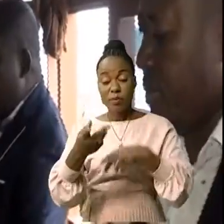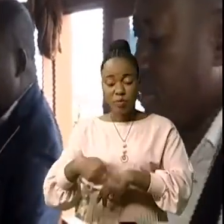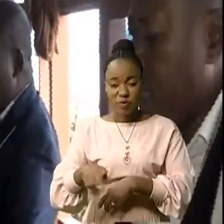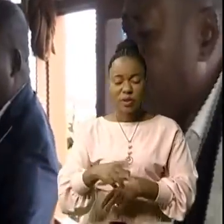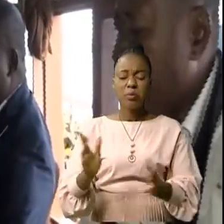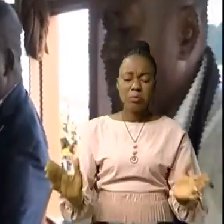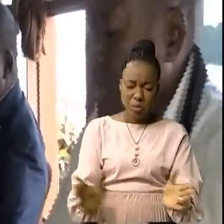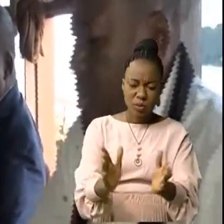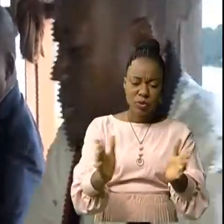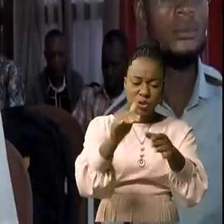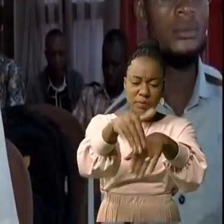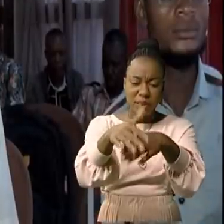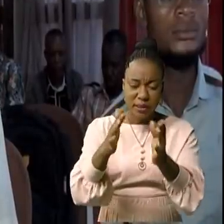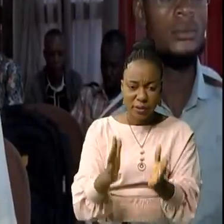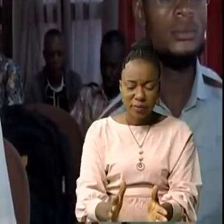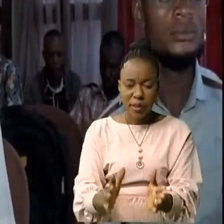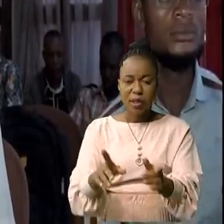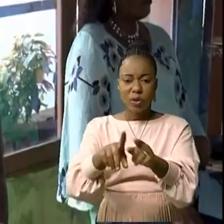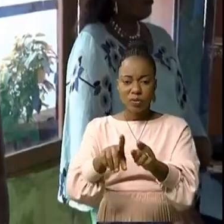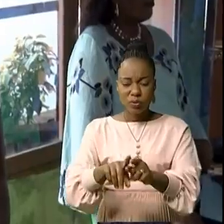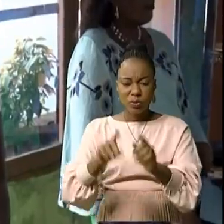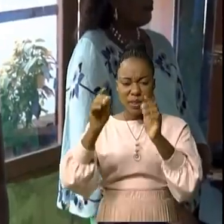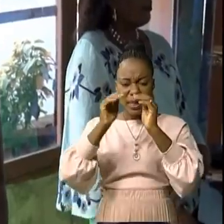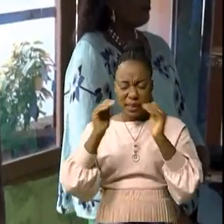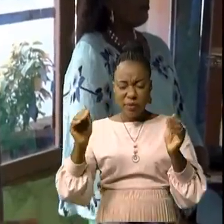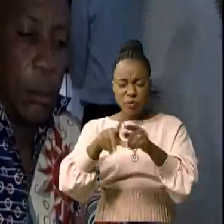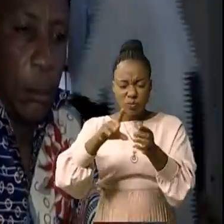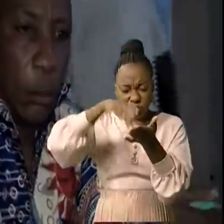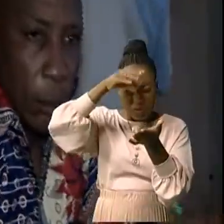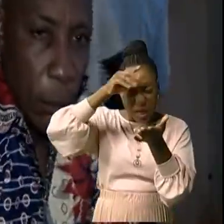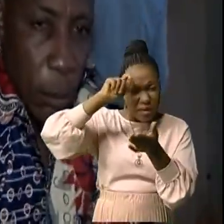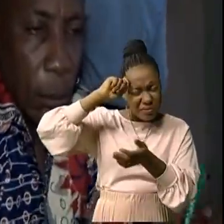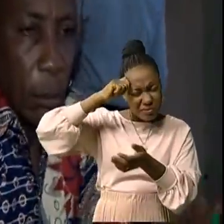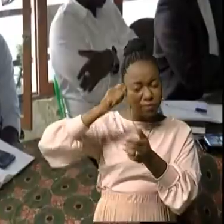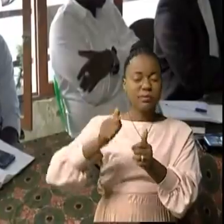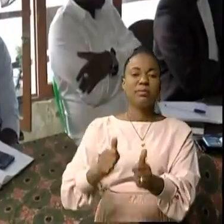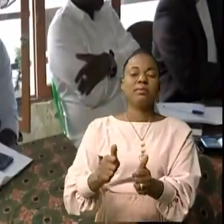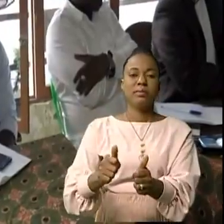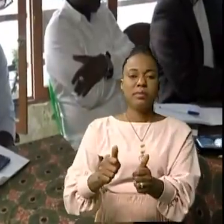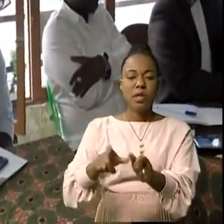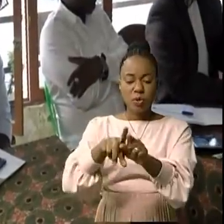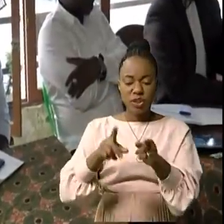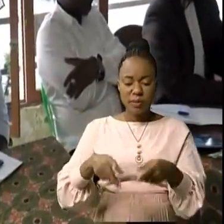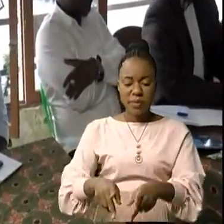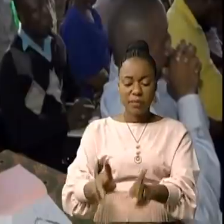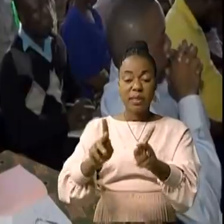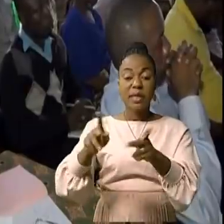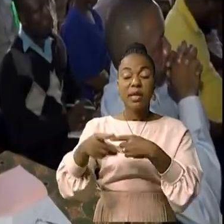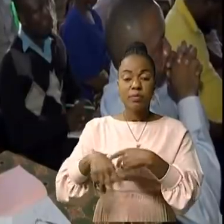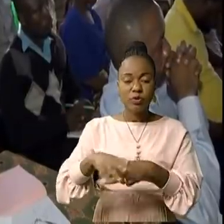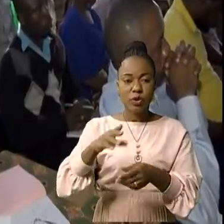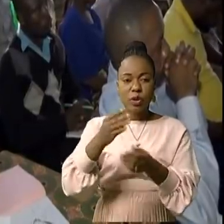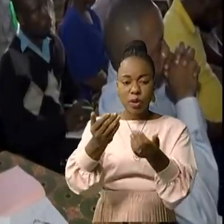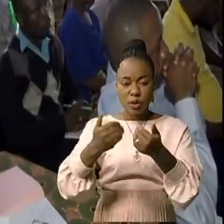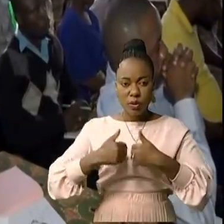encouragé le participant de bien maîtriser le matière à prise pour permettre à la province d'avoir les experts en